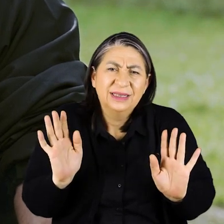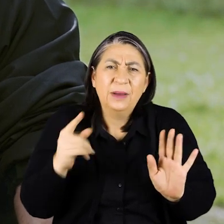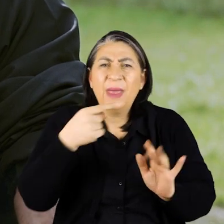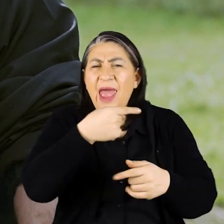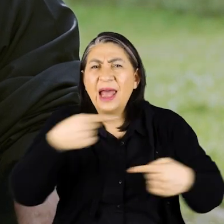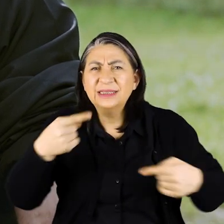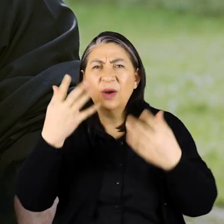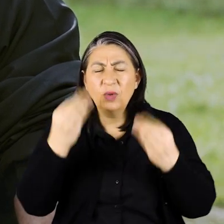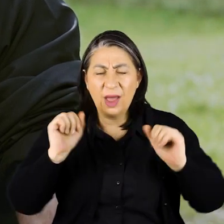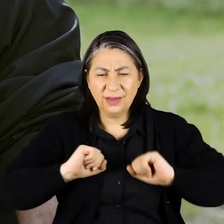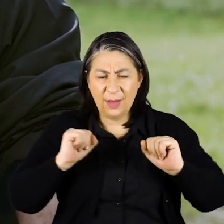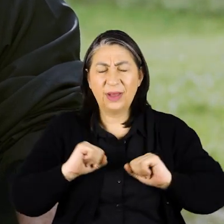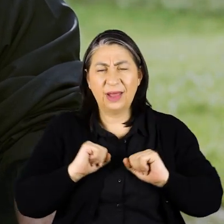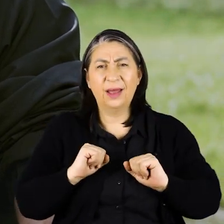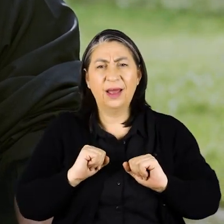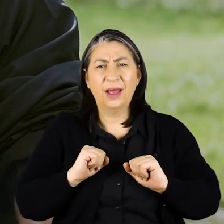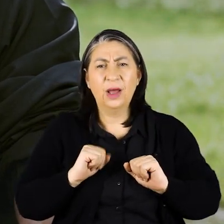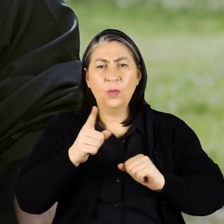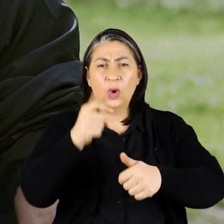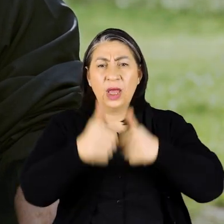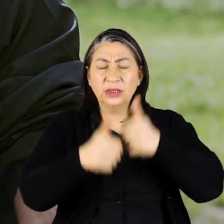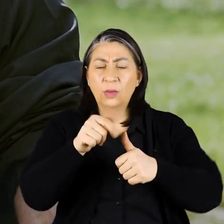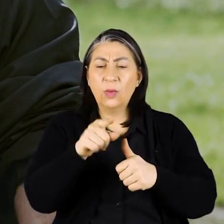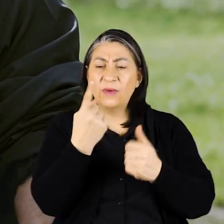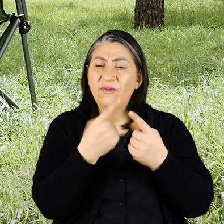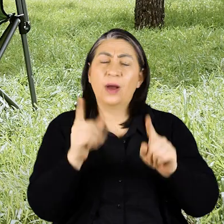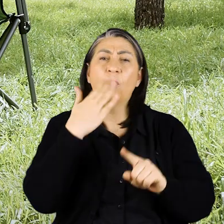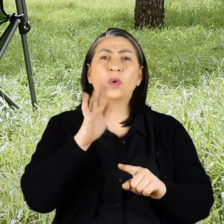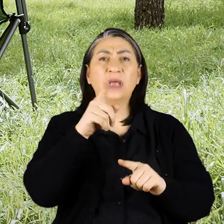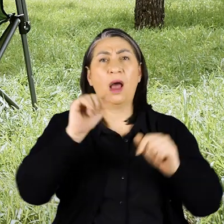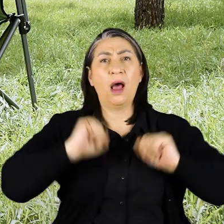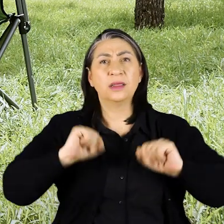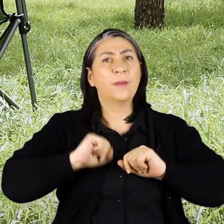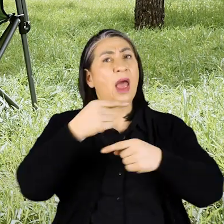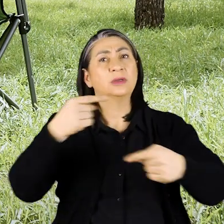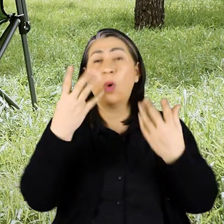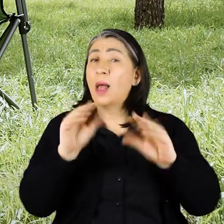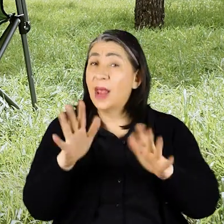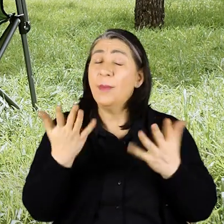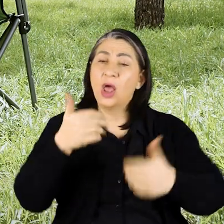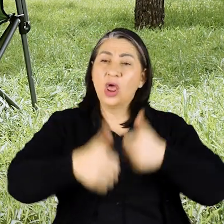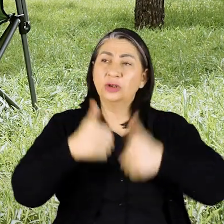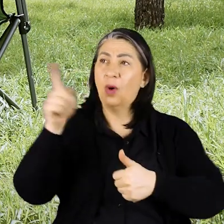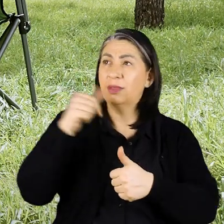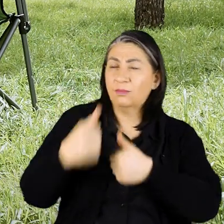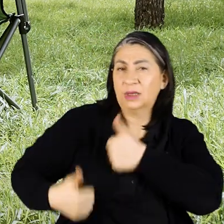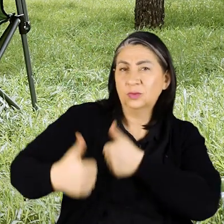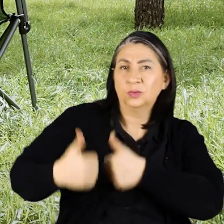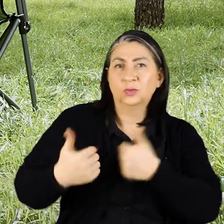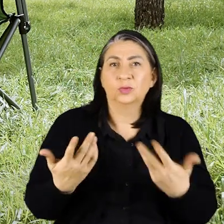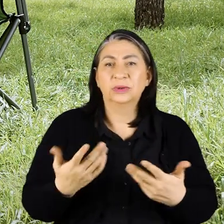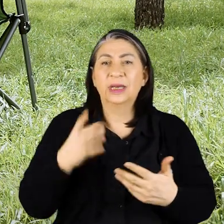eksiklik olduğunda antrenmanda Bu yarışta bunun bir farkı yok yani Senin antrenmanın eksik olabilir ama sonuçta yarışta o adamla yarışıyorsun Aynen öyle